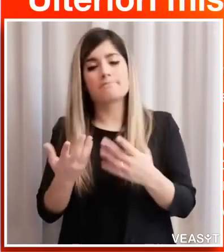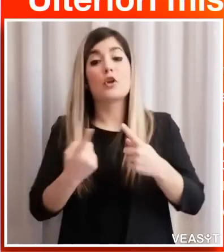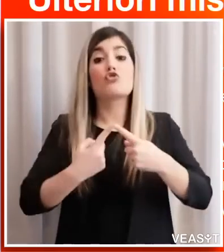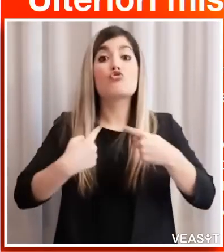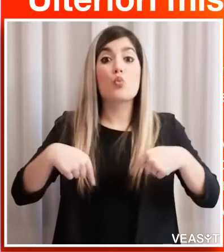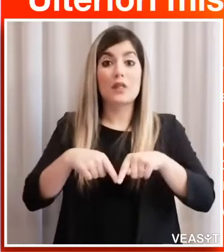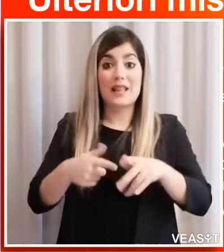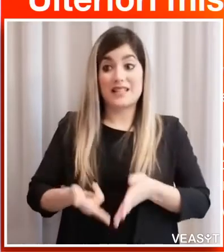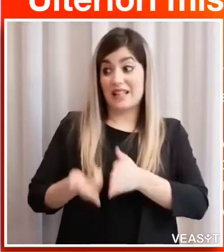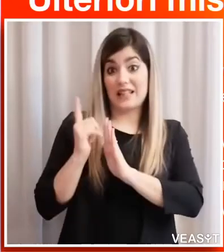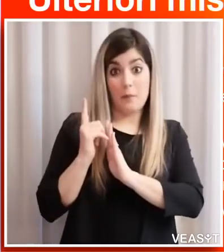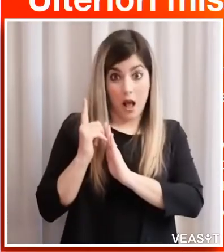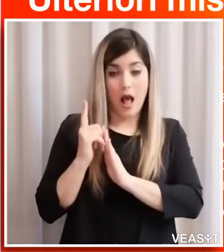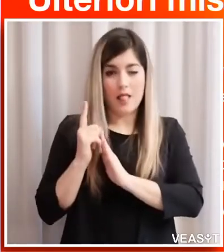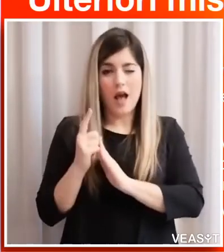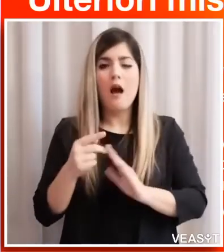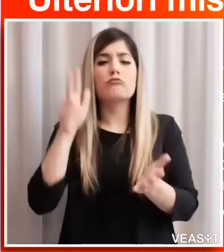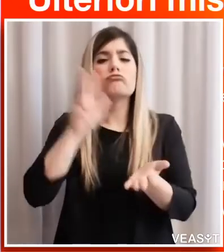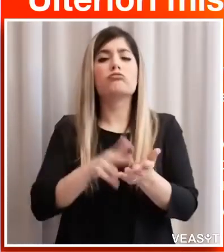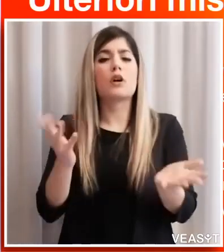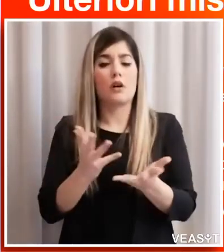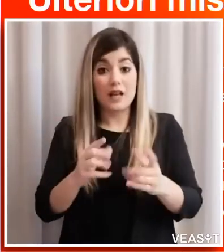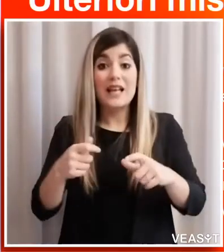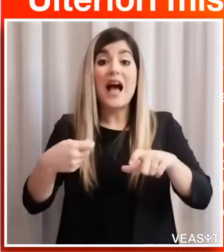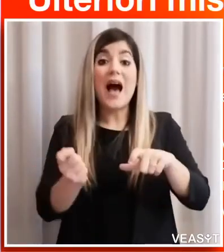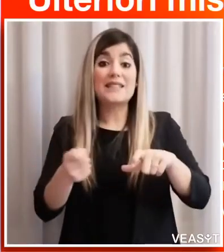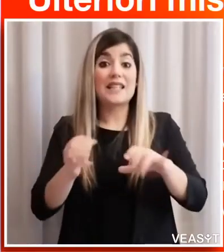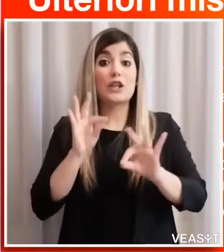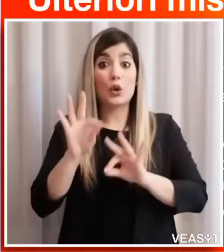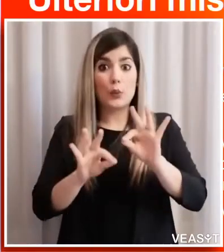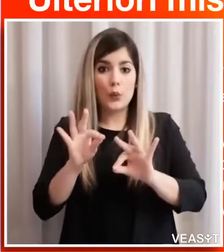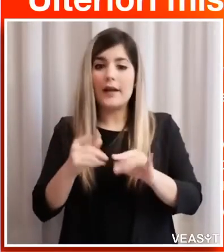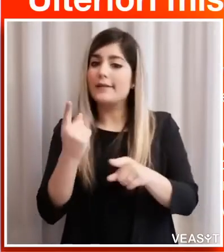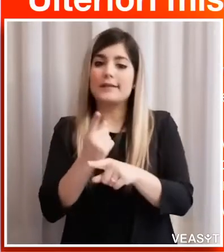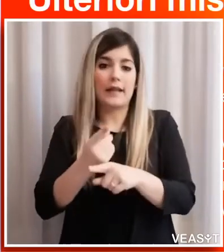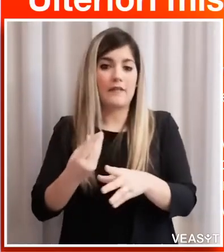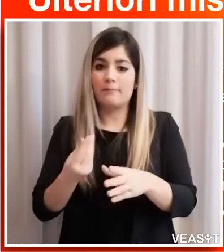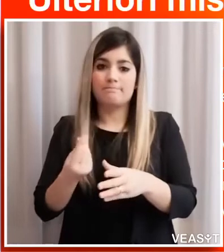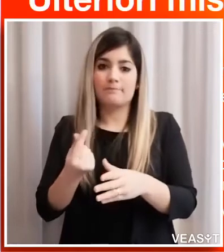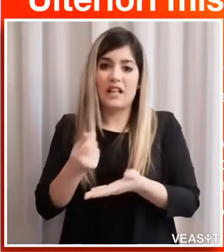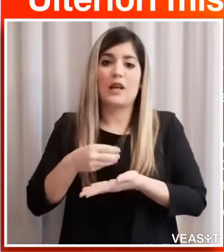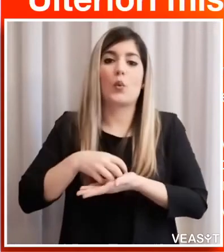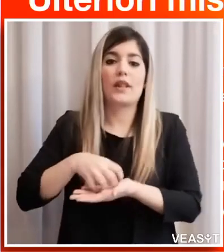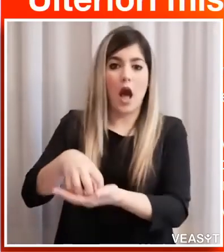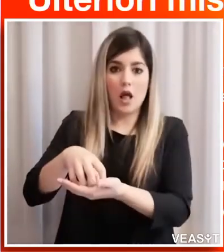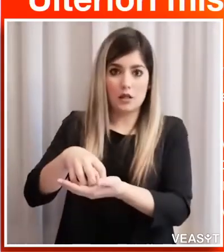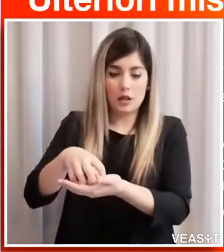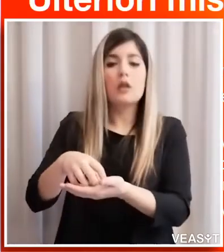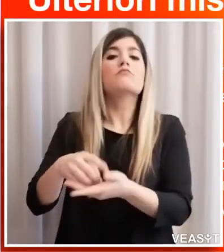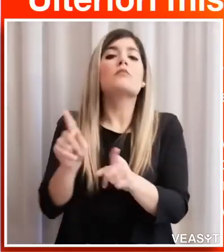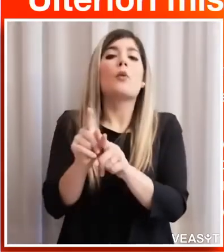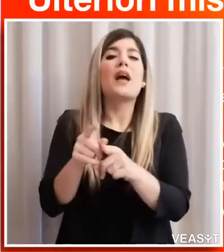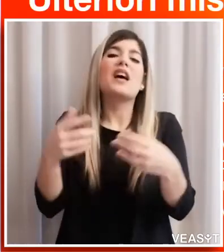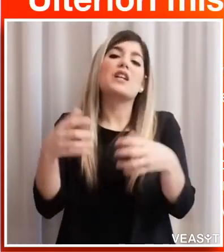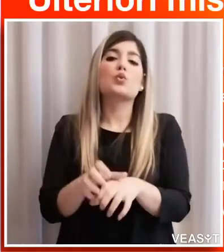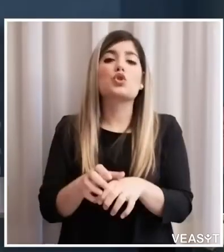questi assegni di cura poi vanno anche liquidati e non ci sarà nessuna riduzione dell'assegno di cura